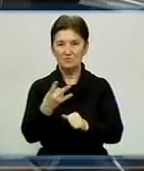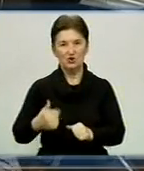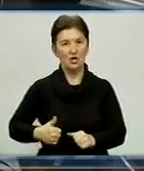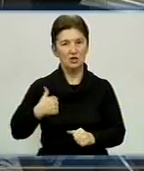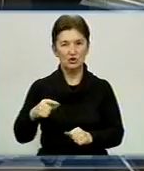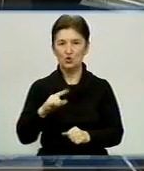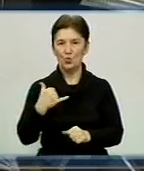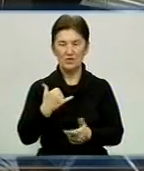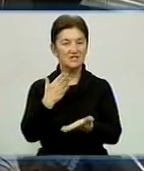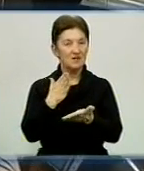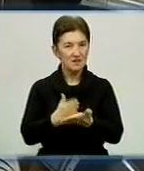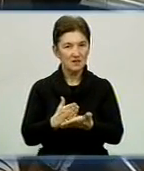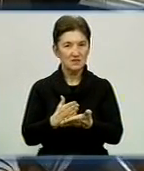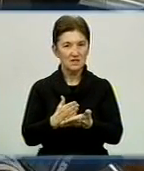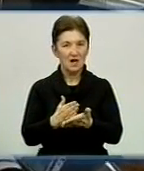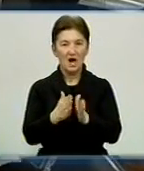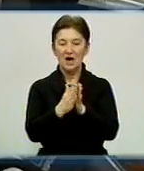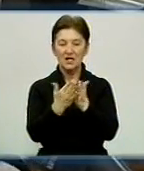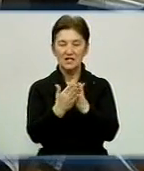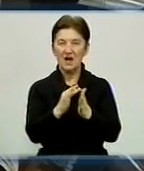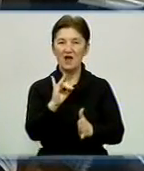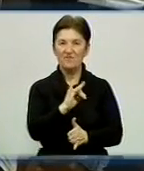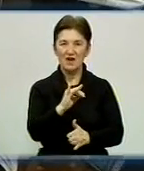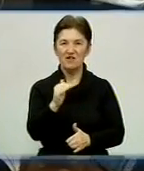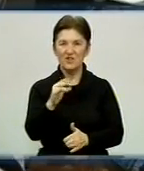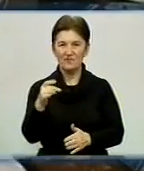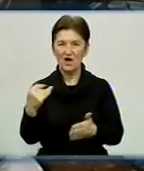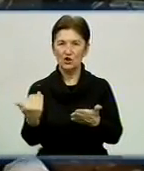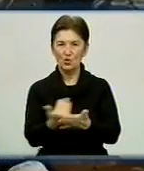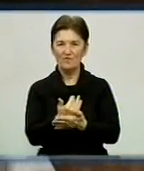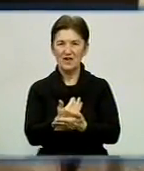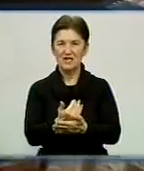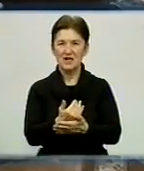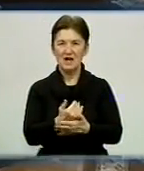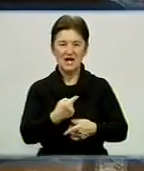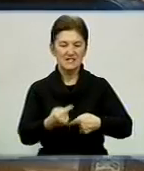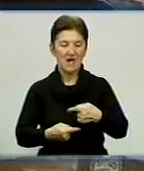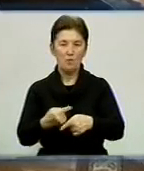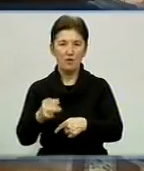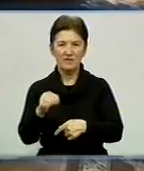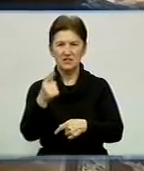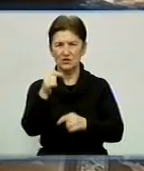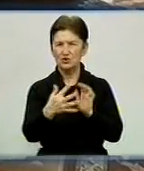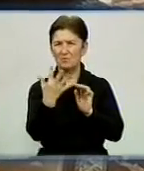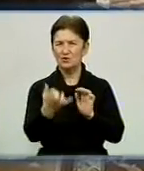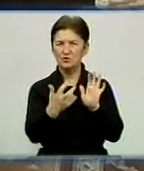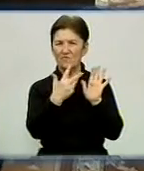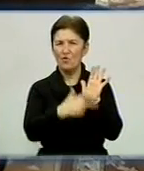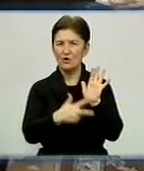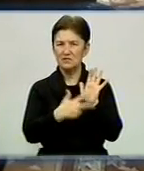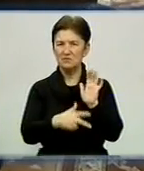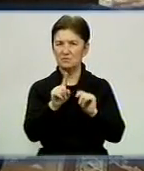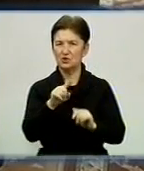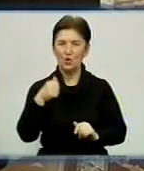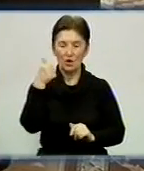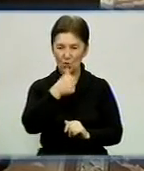нас є книга Івана Федорова. Це новий заповід з псалтирю 1581 року.